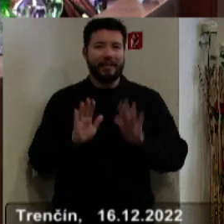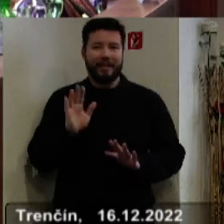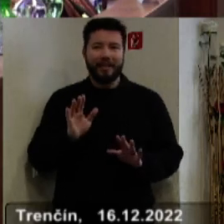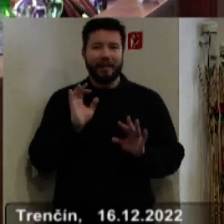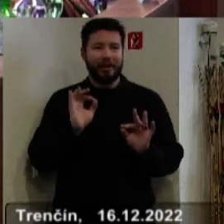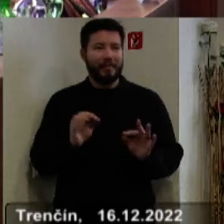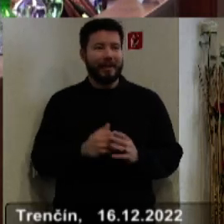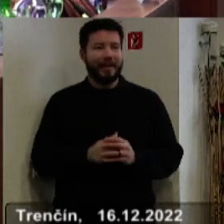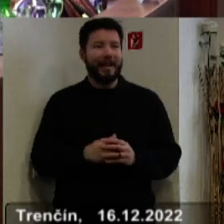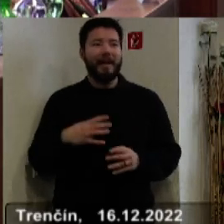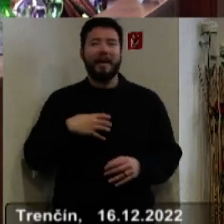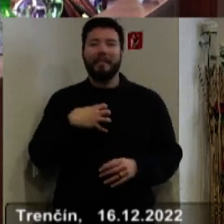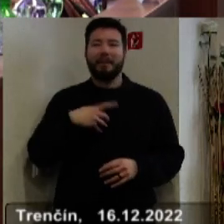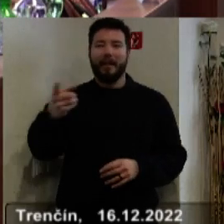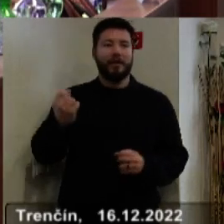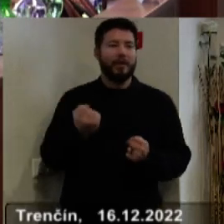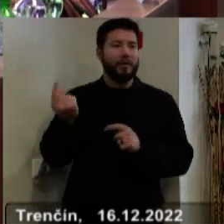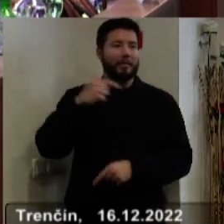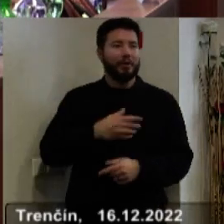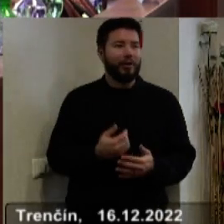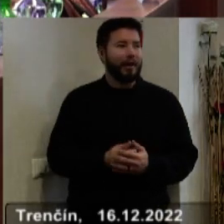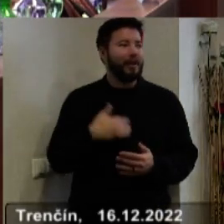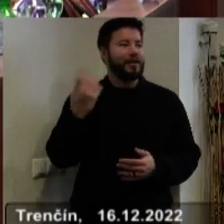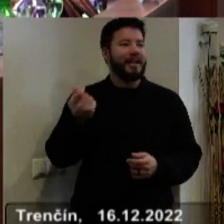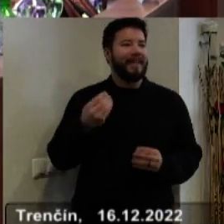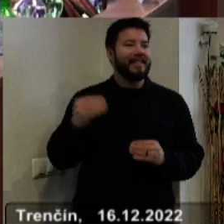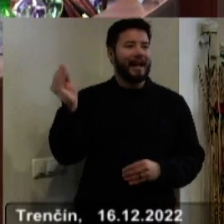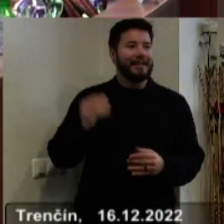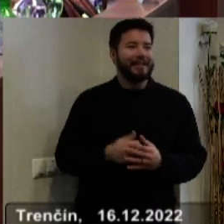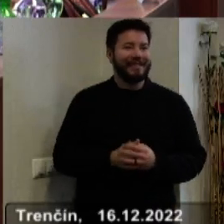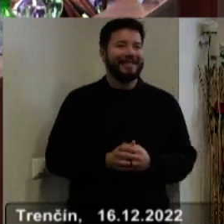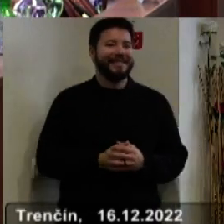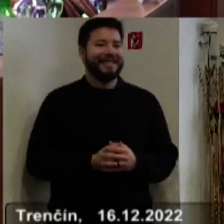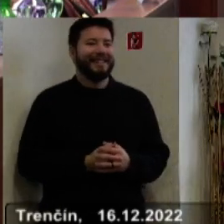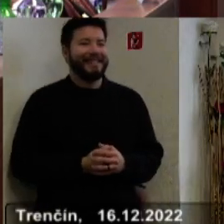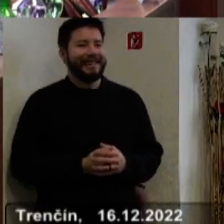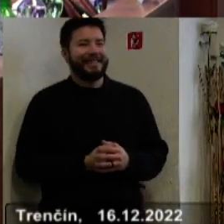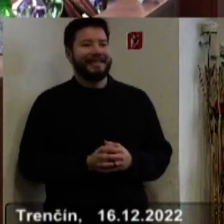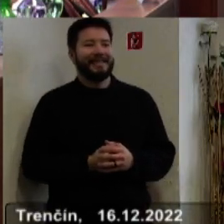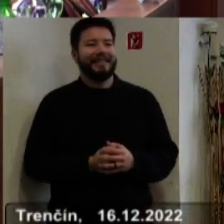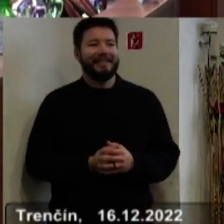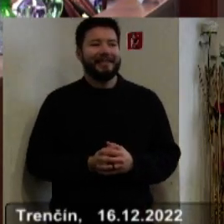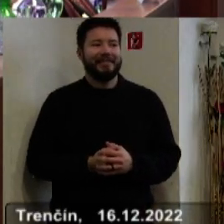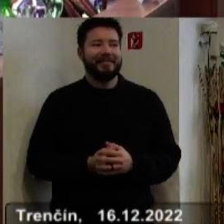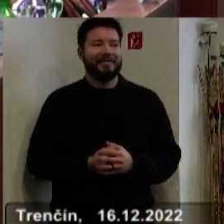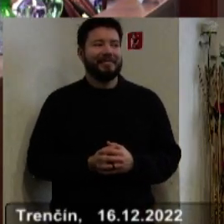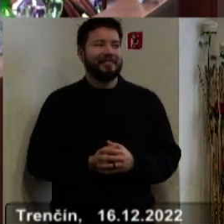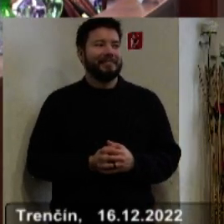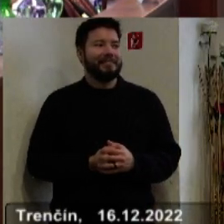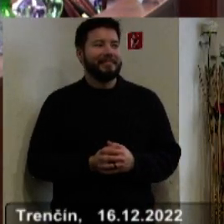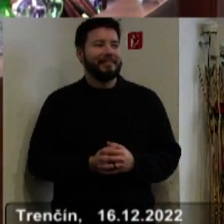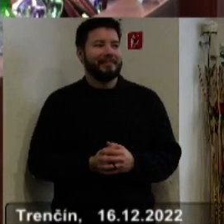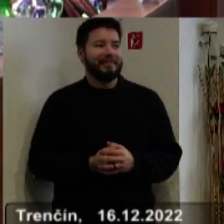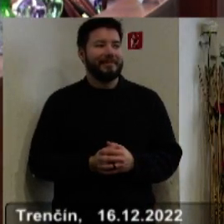skôr, zase sme, tak si dostala náviac. Takže bolo to na všetkých komisiách toto VZN vlastne prerokované aj na rade predsedov.